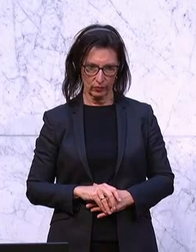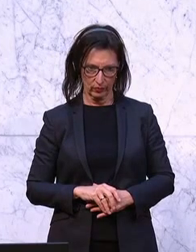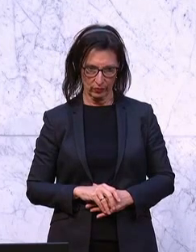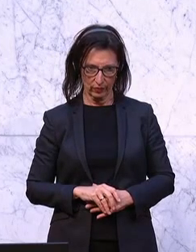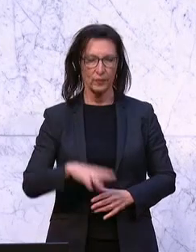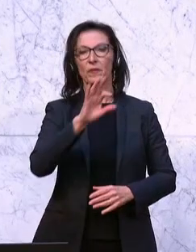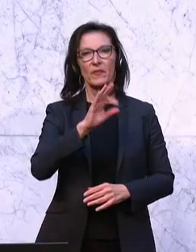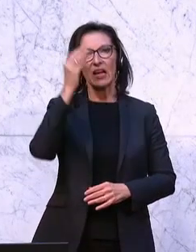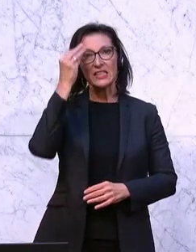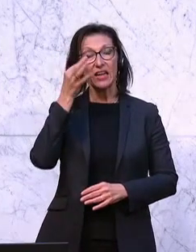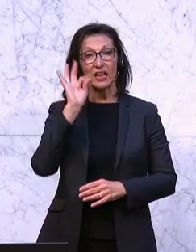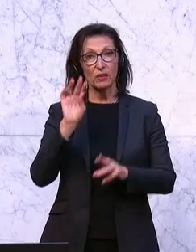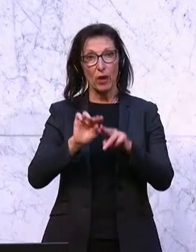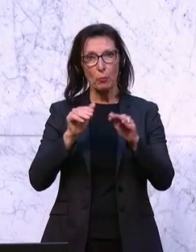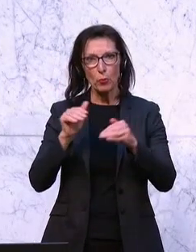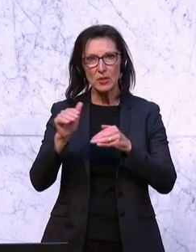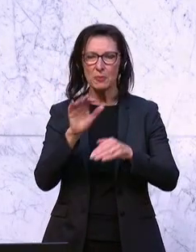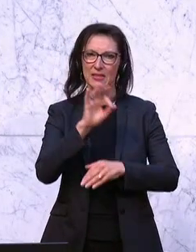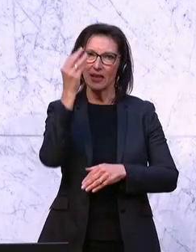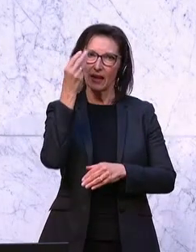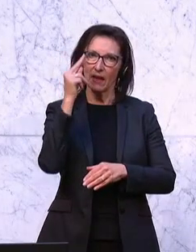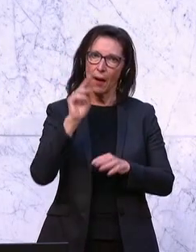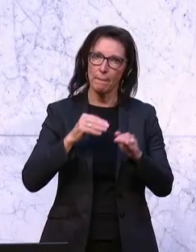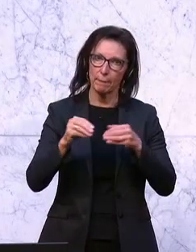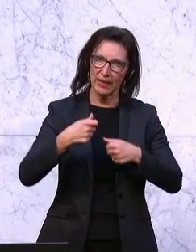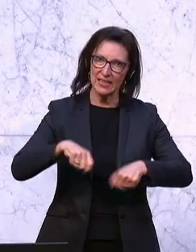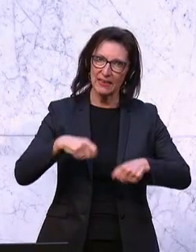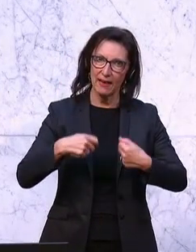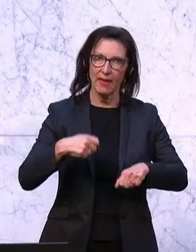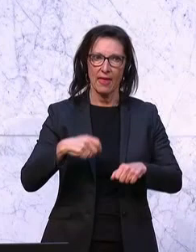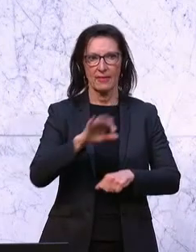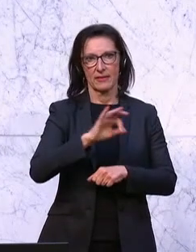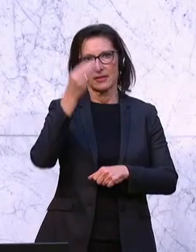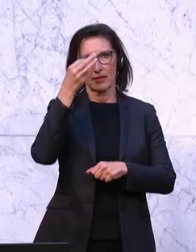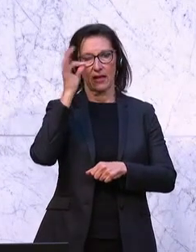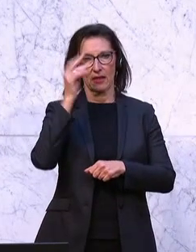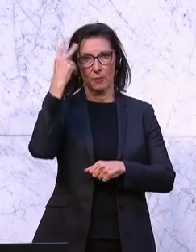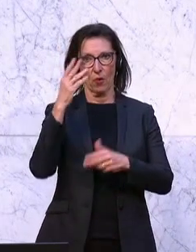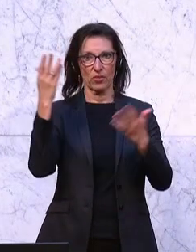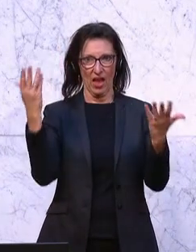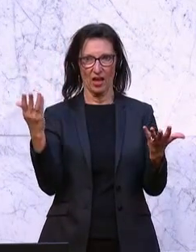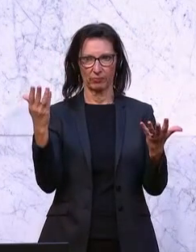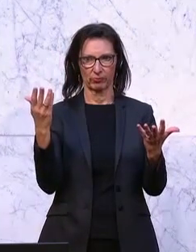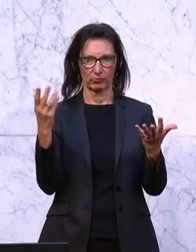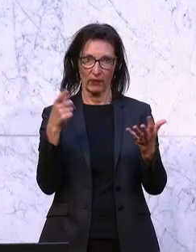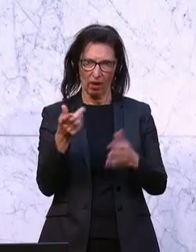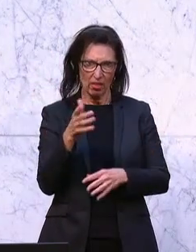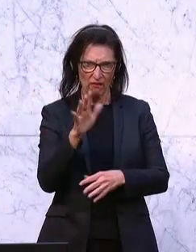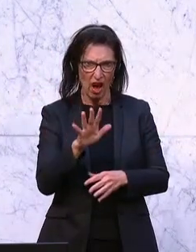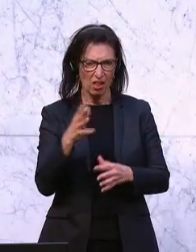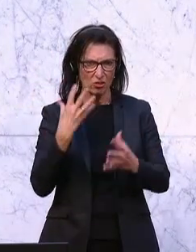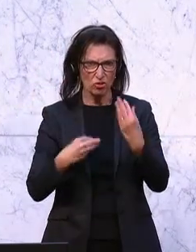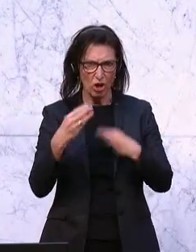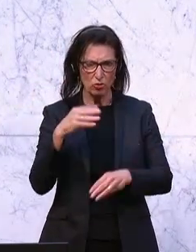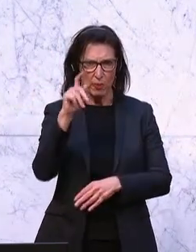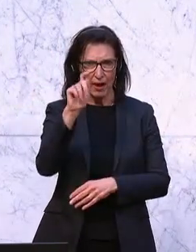Sehr geehrte Frau Bundesminister, sehr geehrter Herr Präsident, sehr geehrte Damen und Herren, durch den erschütternden Fall Teichtmeister, der aus